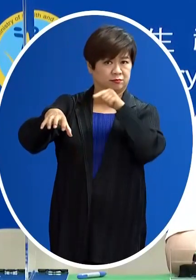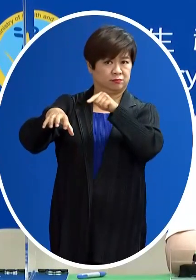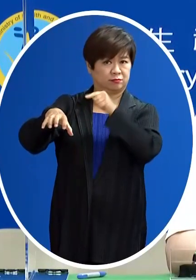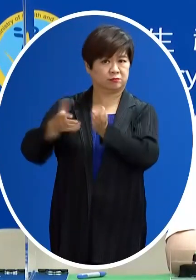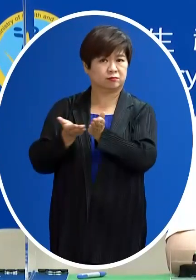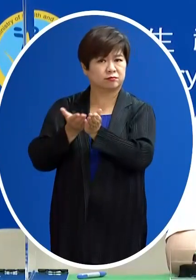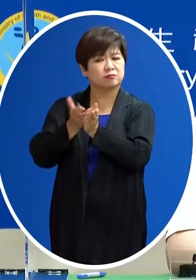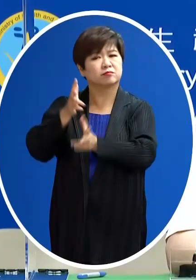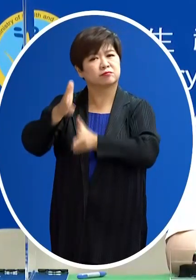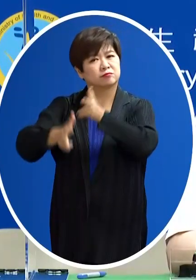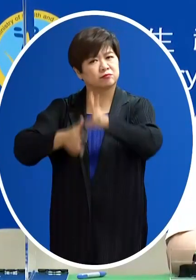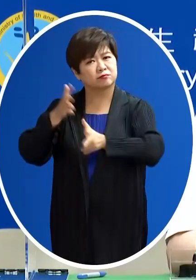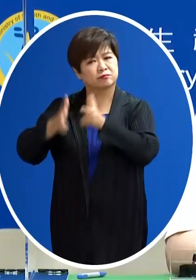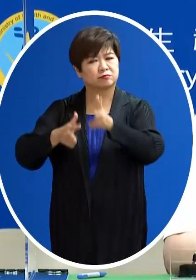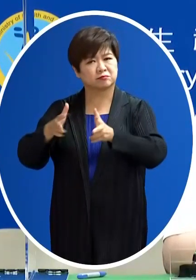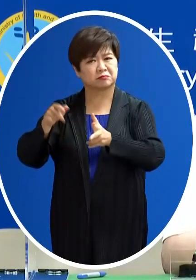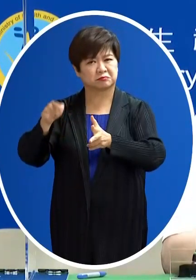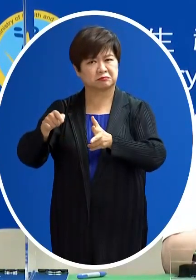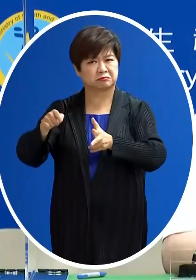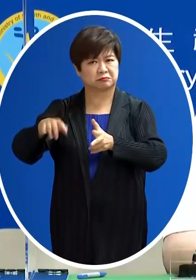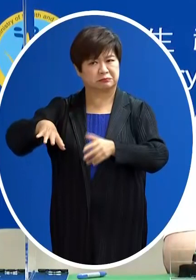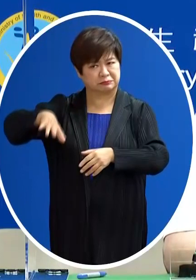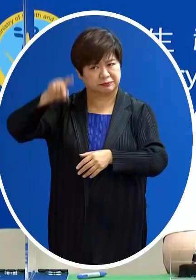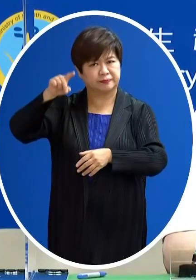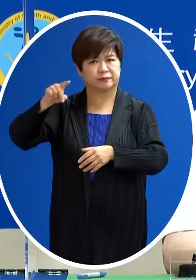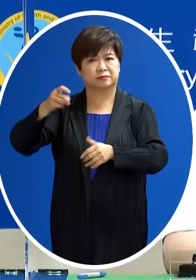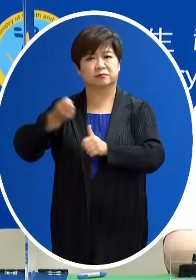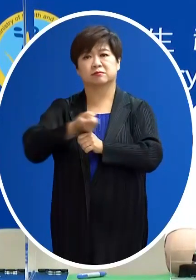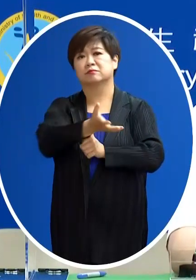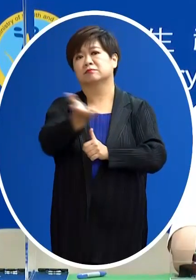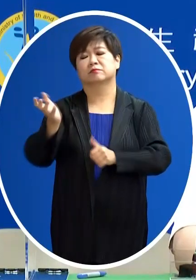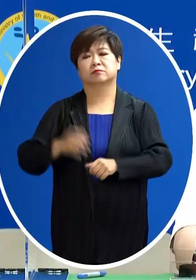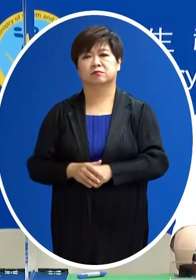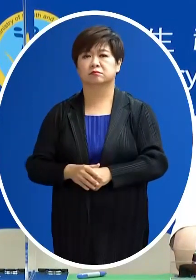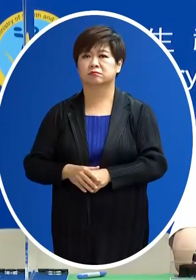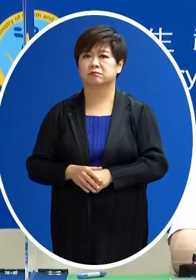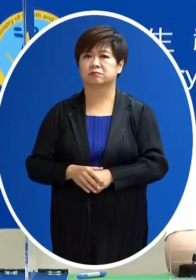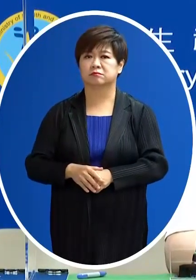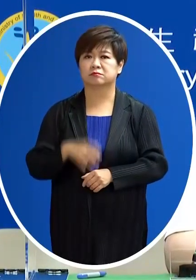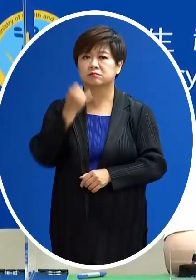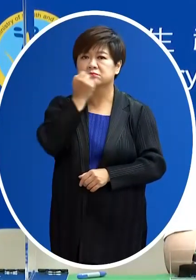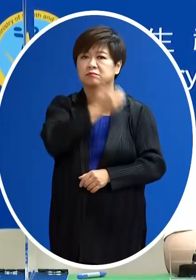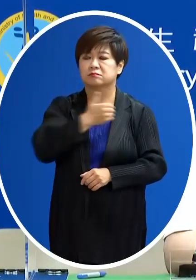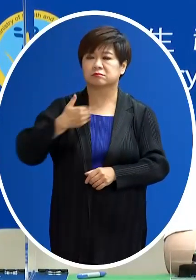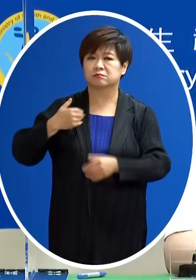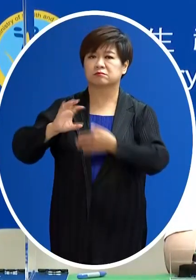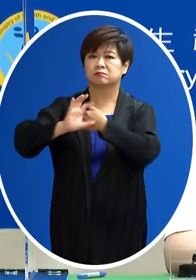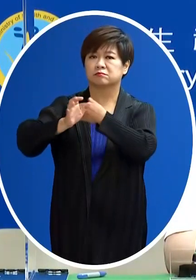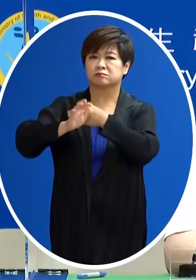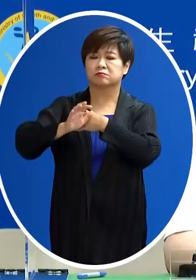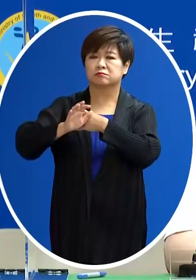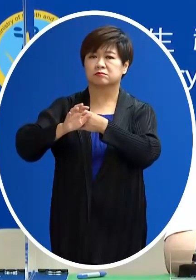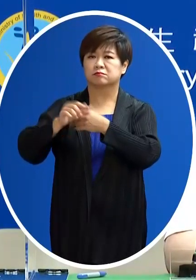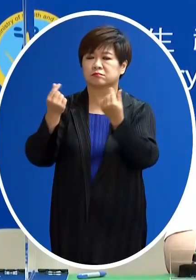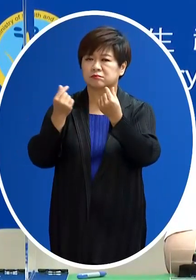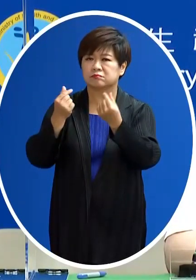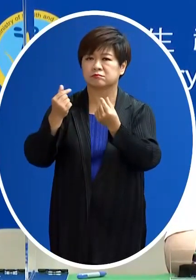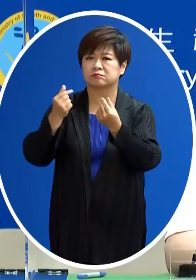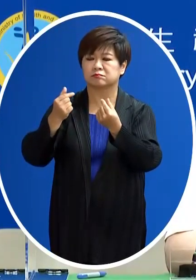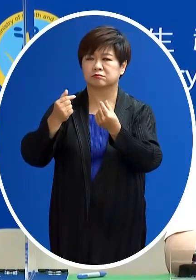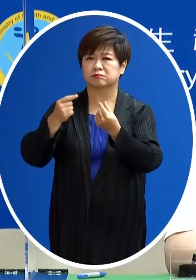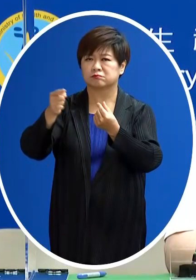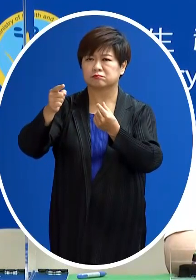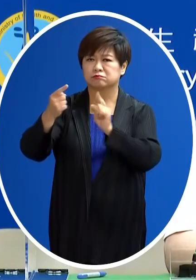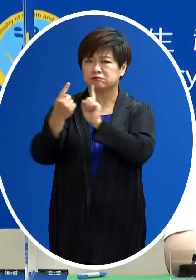廠這邊有有源頭的可能性較高 一個是說透過這個邊境的一些登輪等等作業的接觸有可能